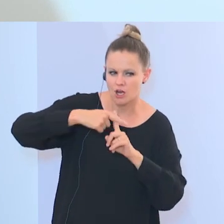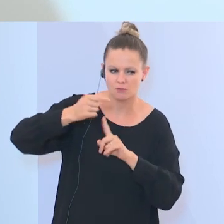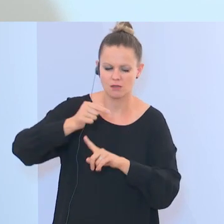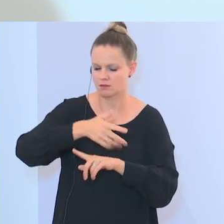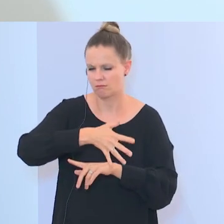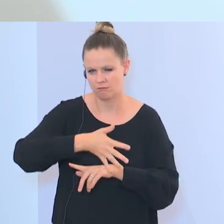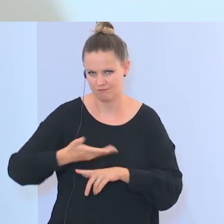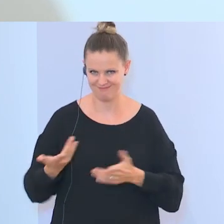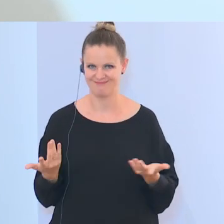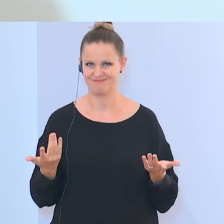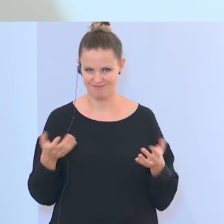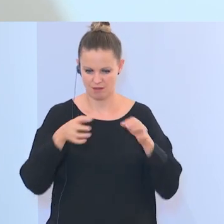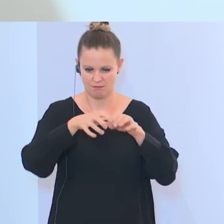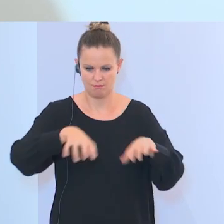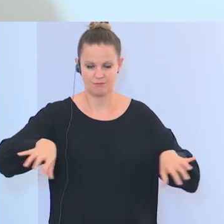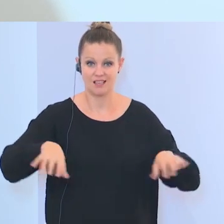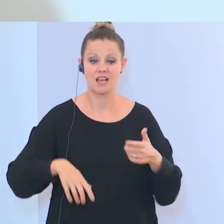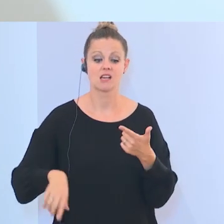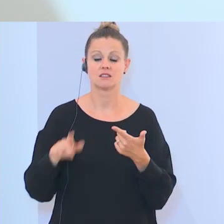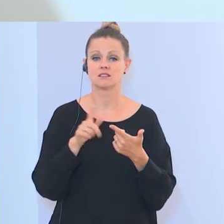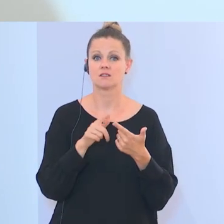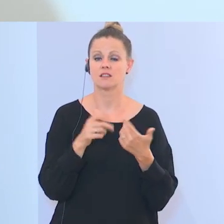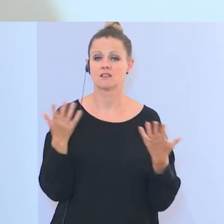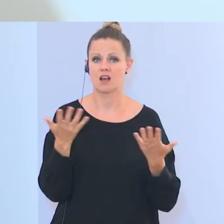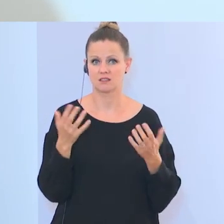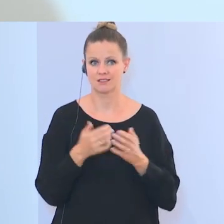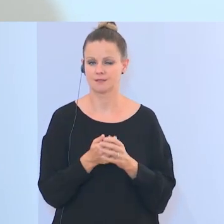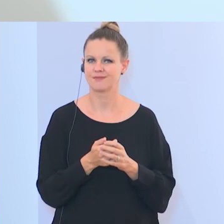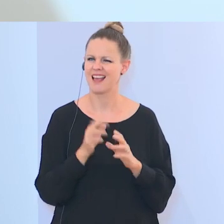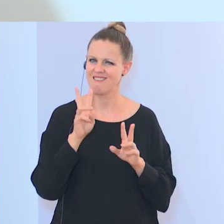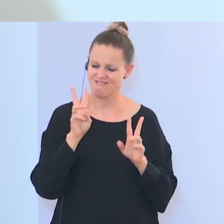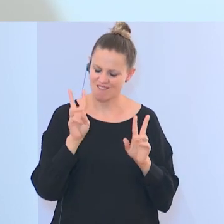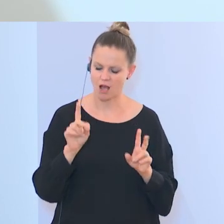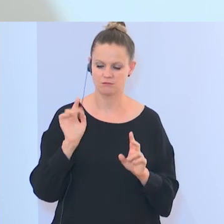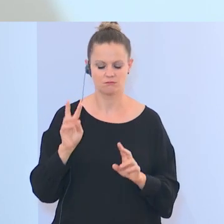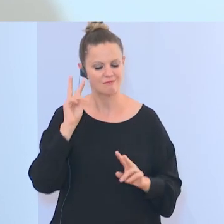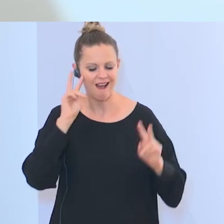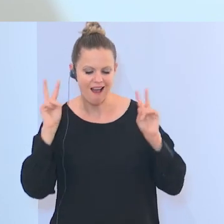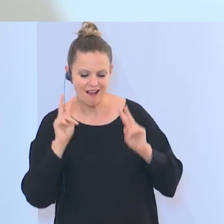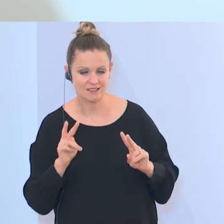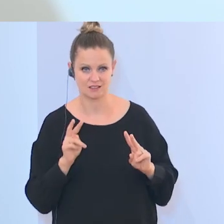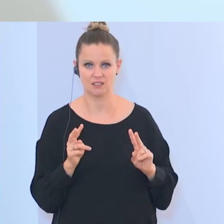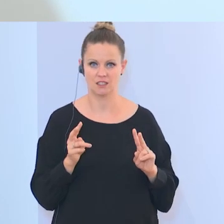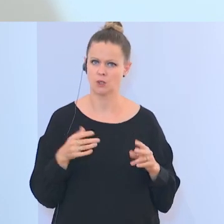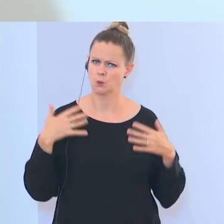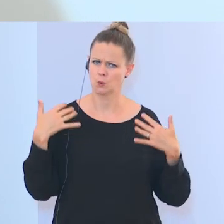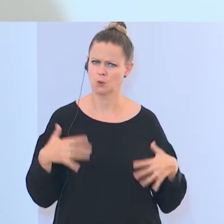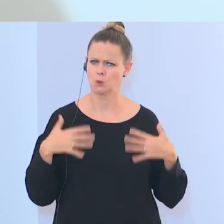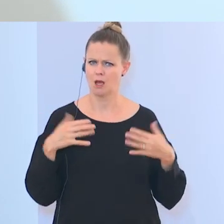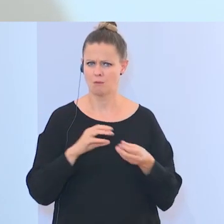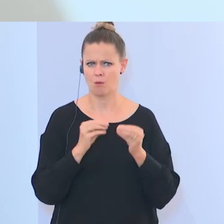Zweitens, die problematischen Ansichten, die die Islamisten verbreiten.